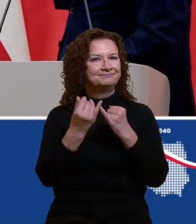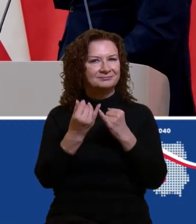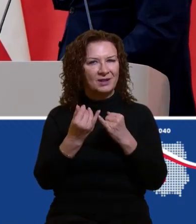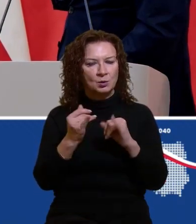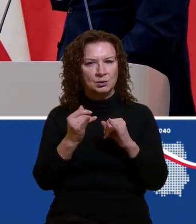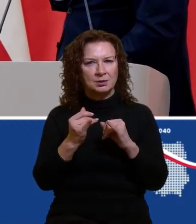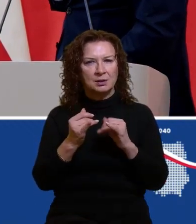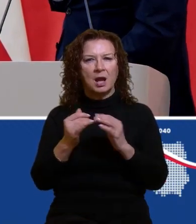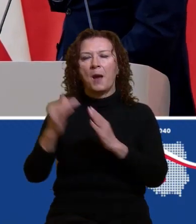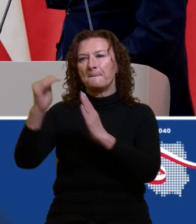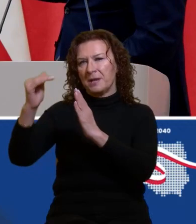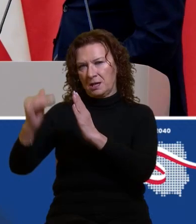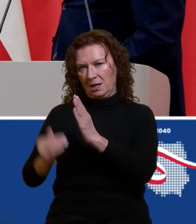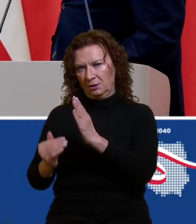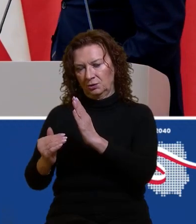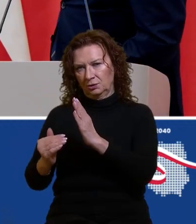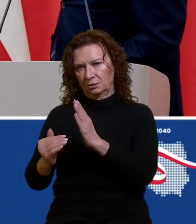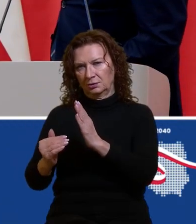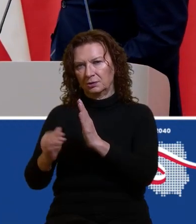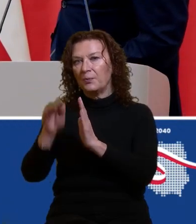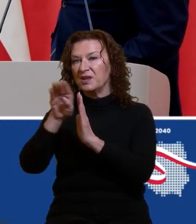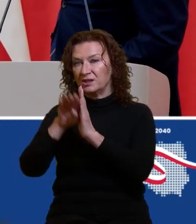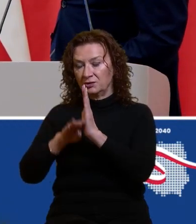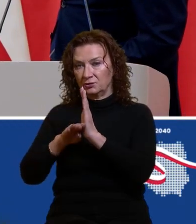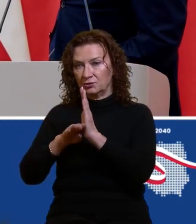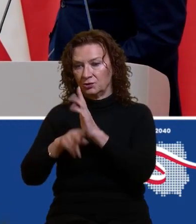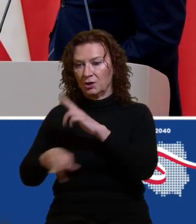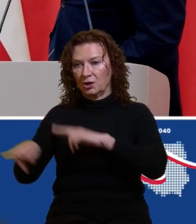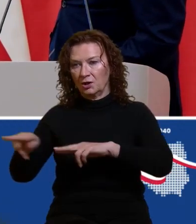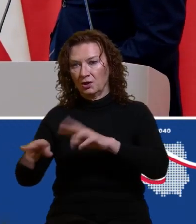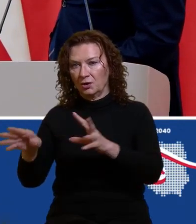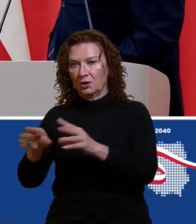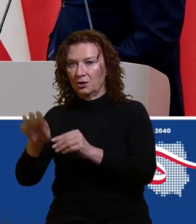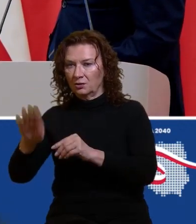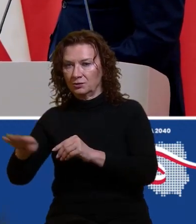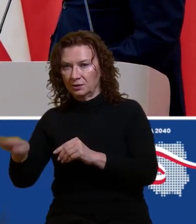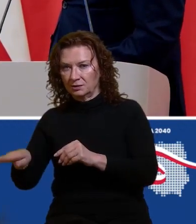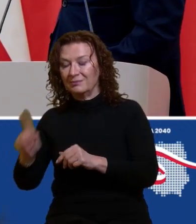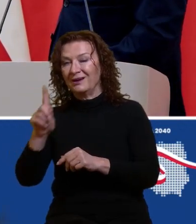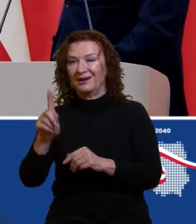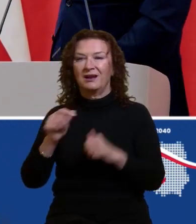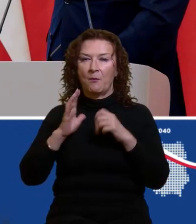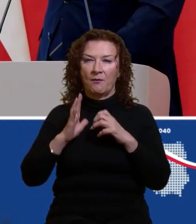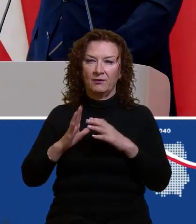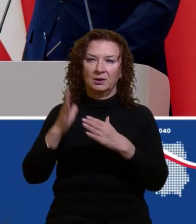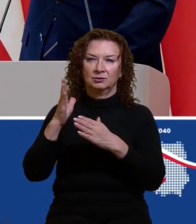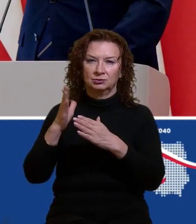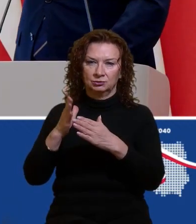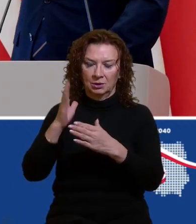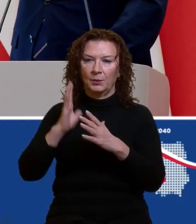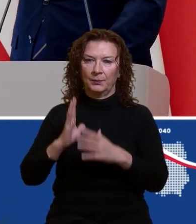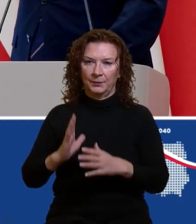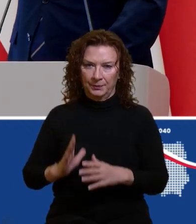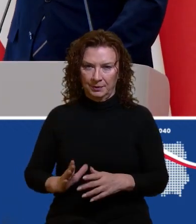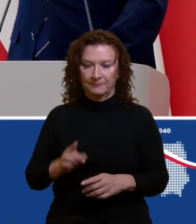niższy dla rodzin z dziećmi, ale powoli on nam hamuje ten efekt,